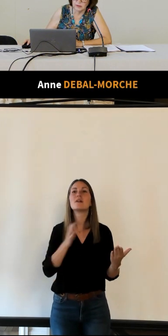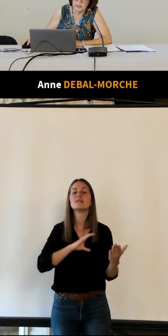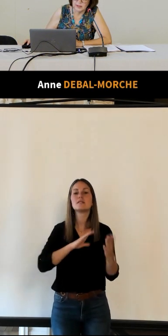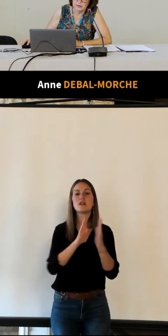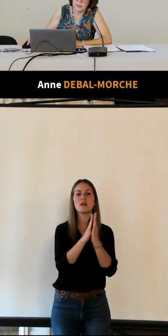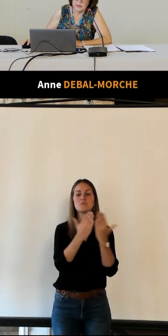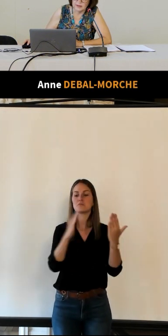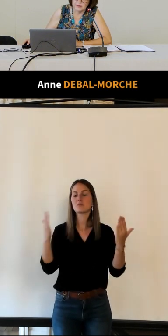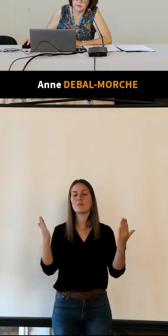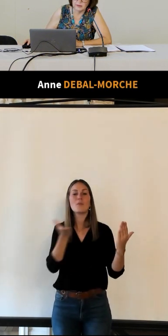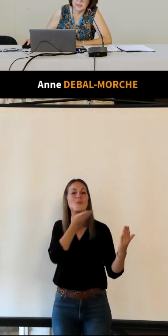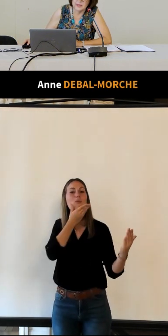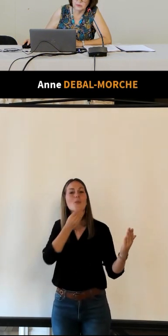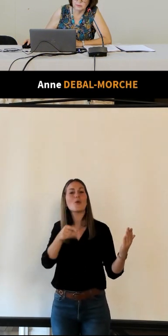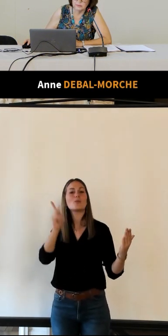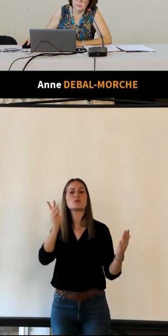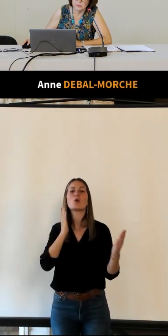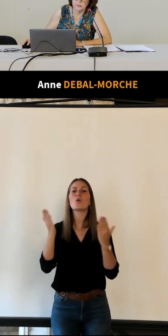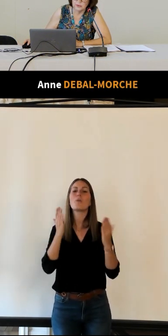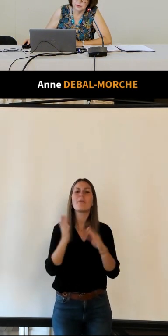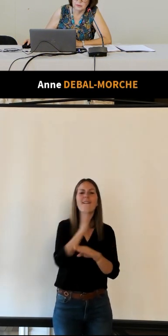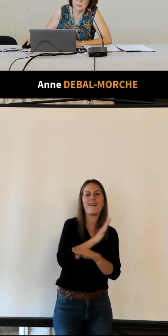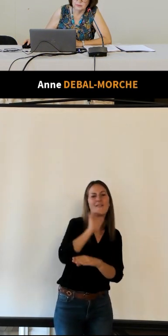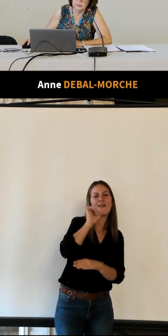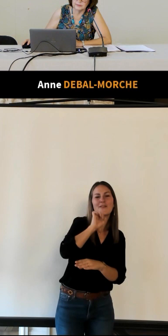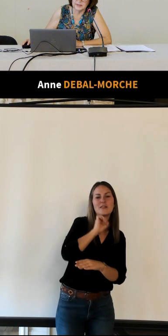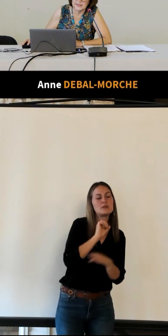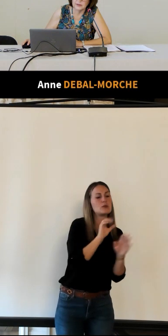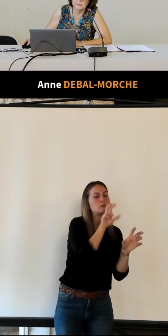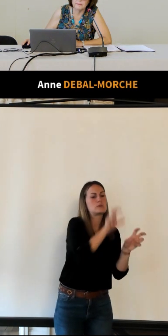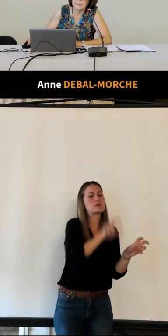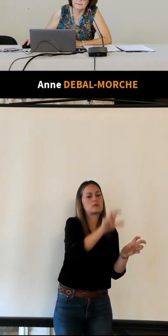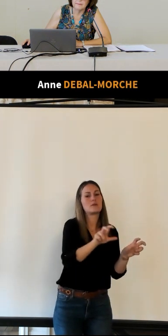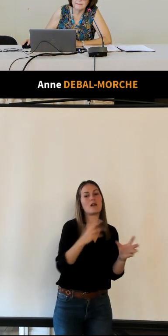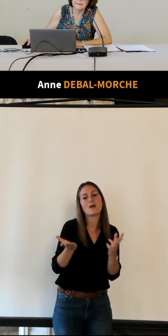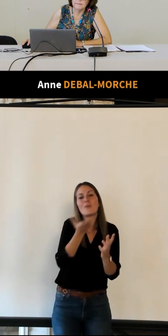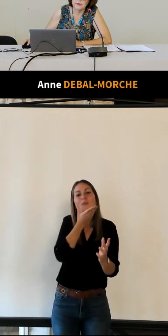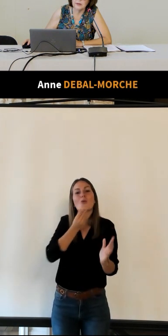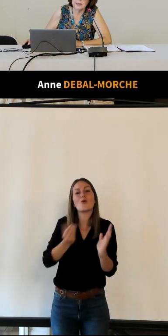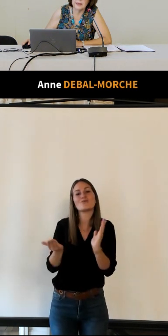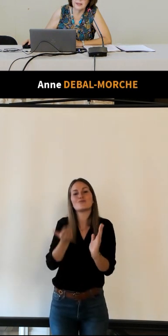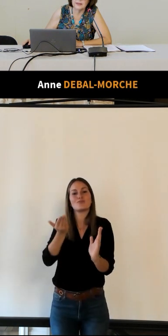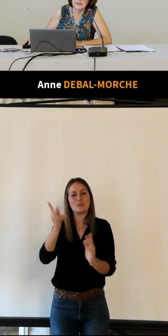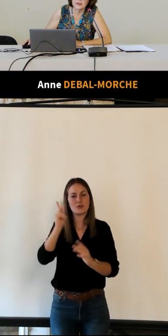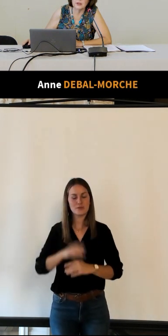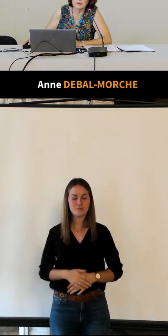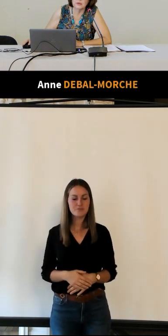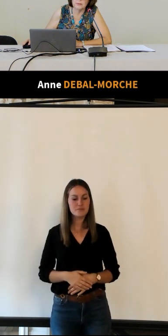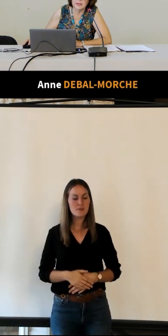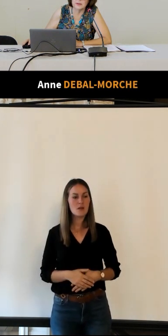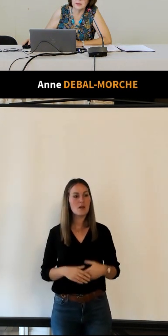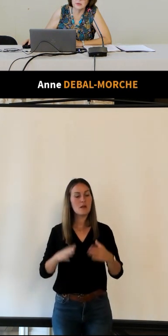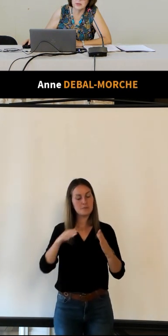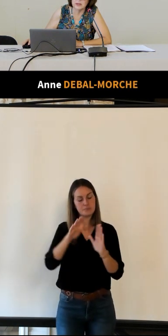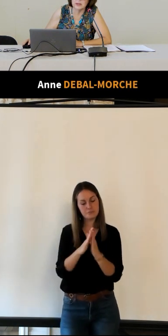que dans les guides plus précédents voilà à l'intérieur donc